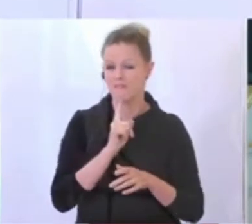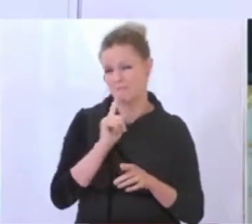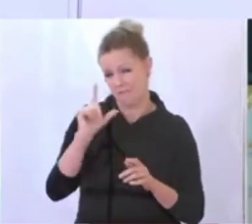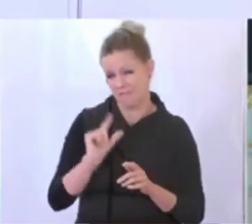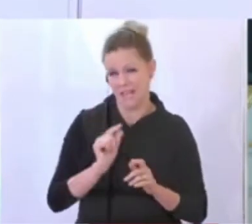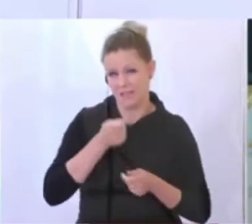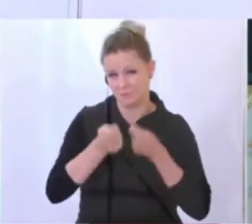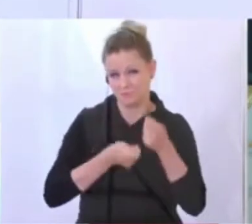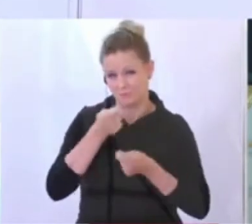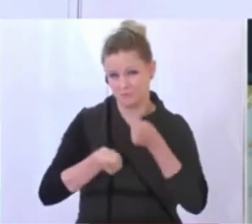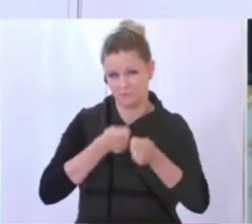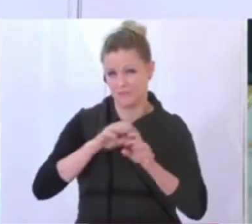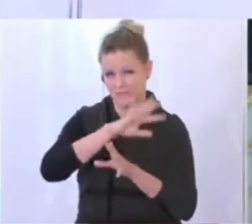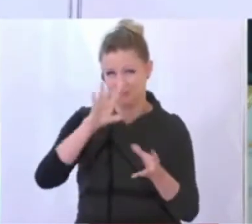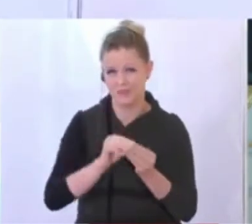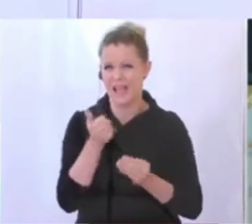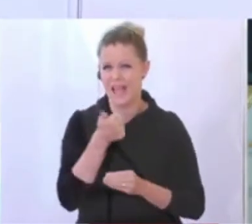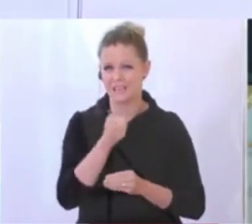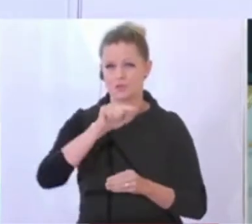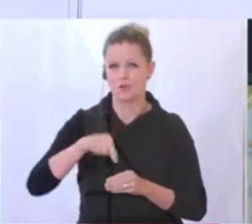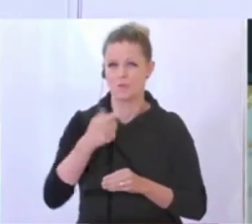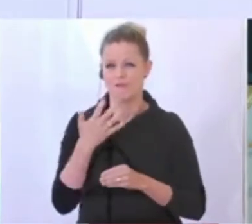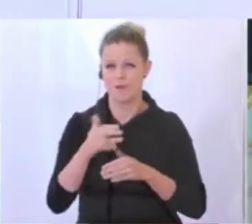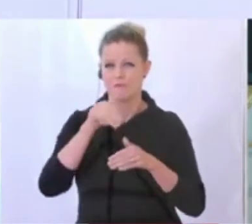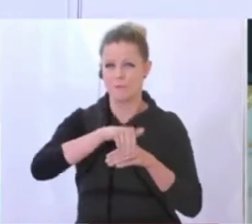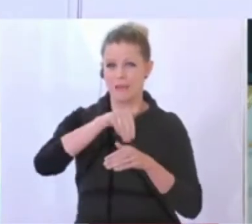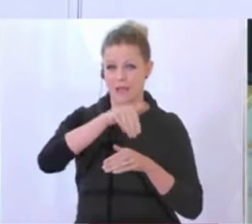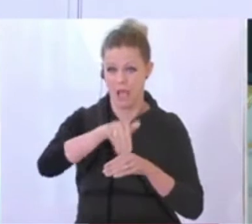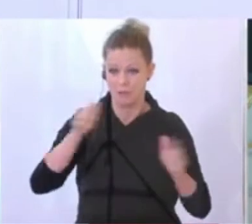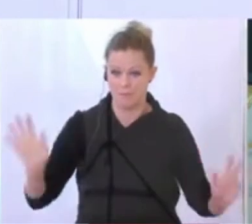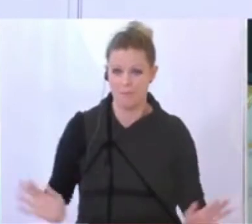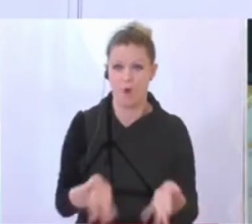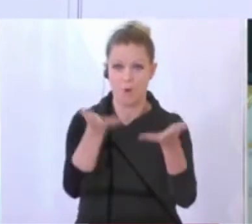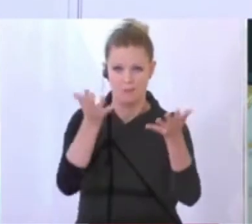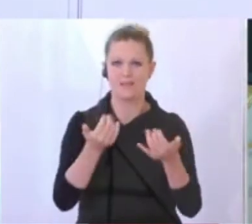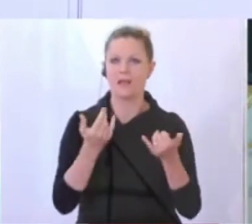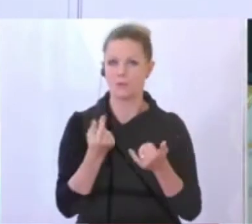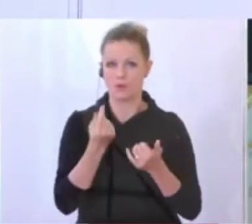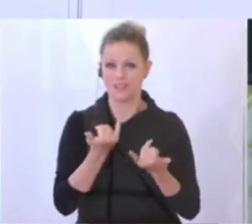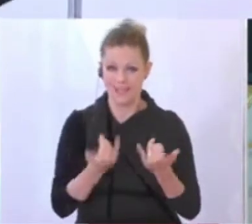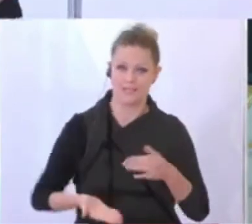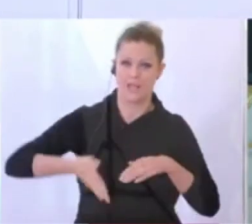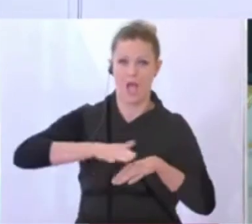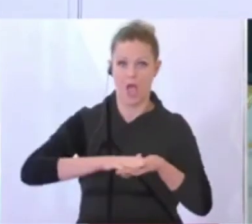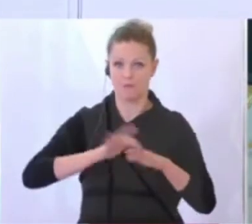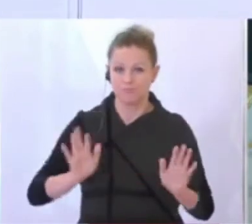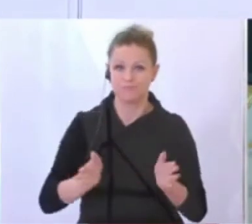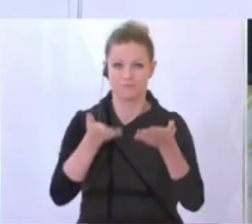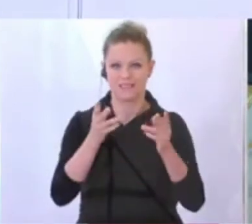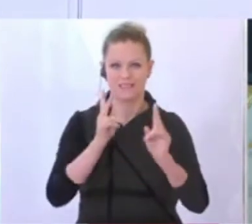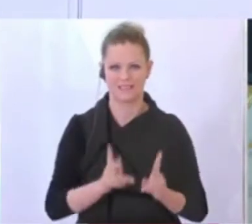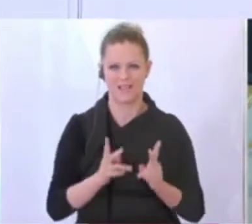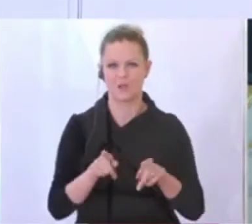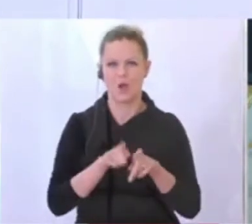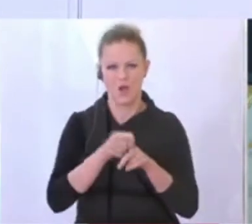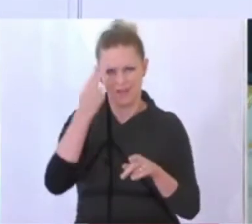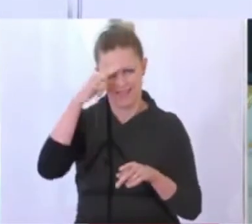Gesamtinvestitionen von 1,5 Milliarden angeregt hat. Das würde jetzt ja wesentlich höher gehen. Zumal ja, das wird, denke ich, dann der Herr